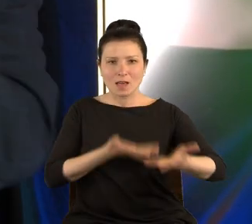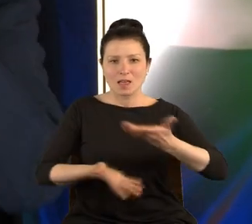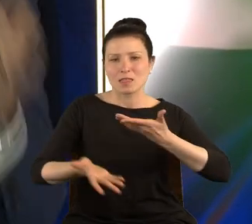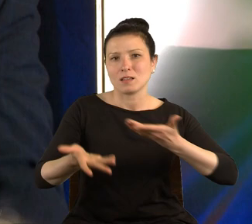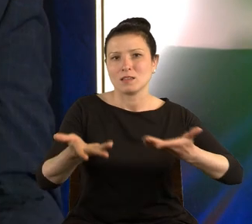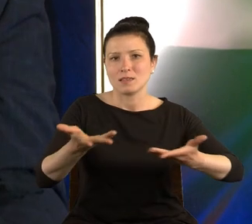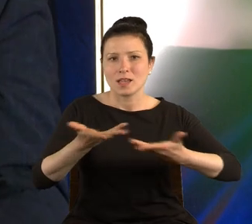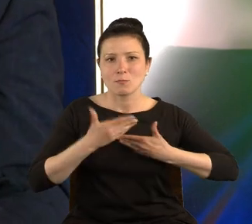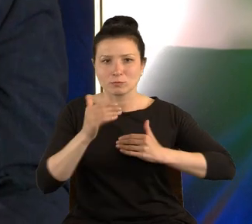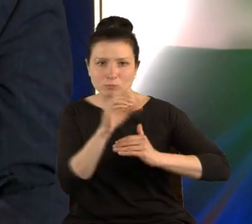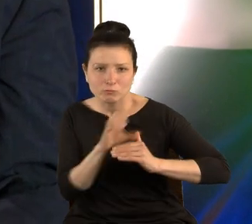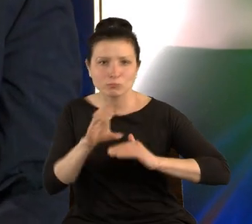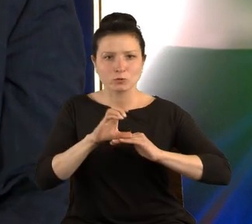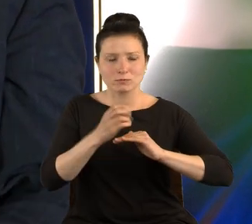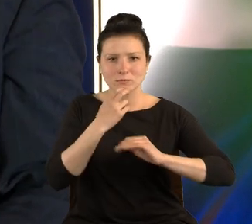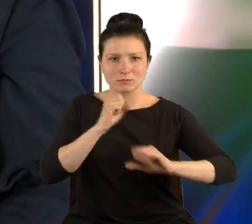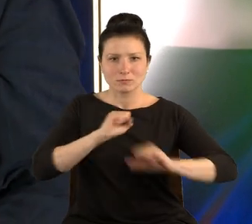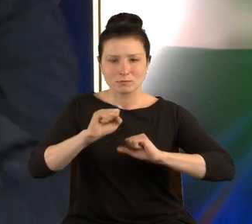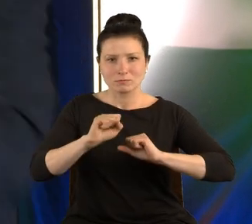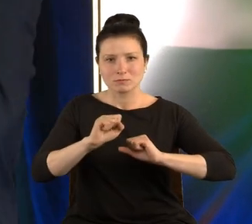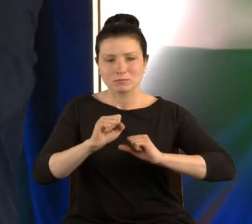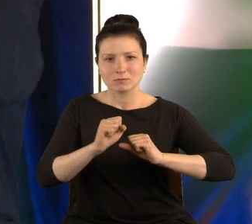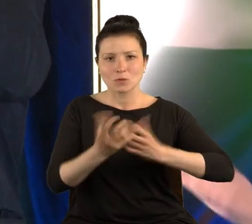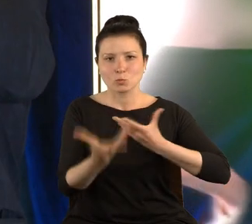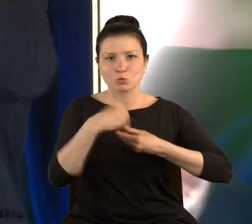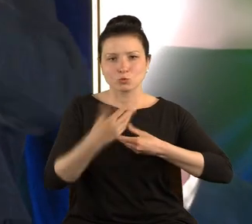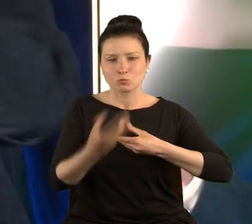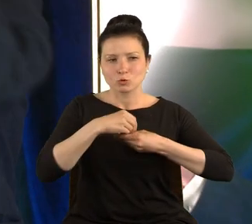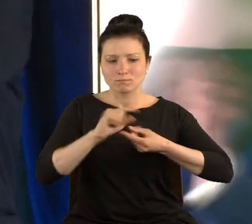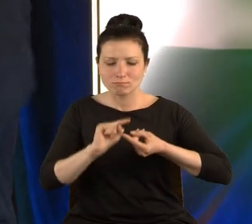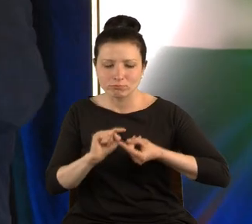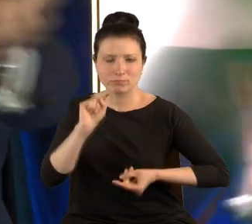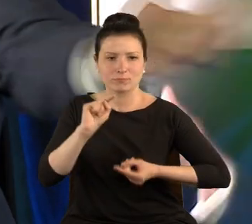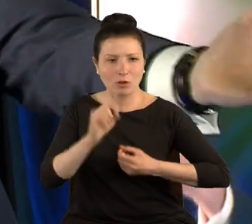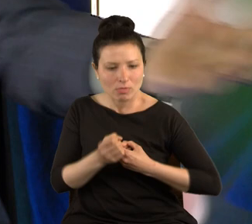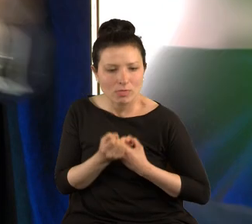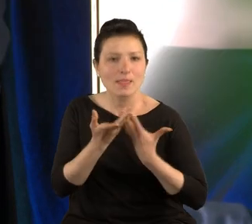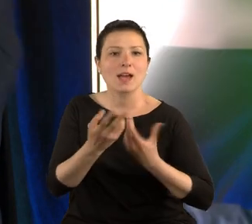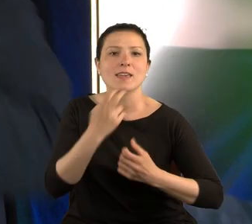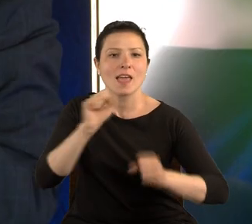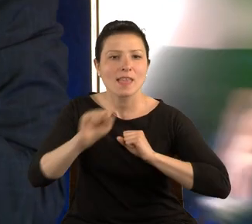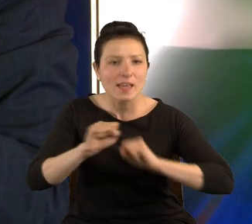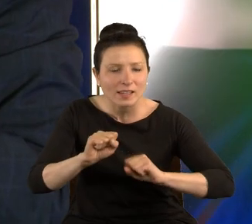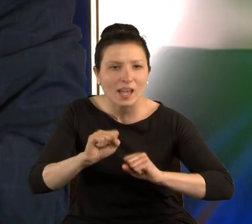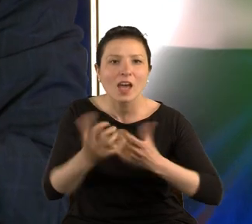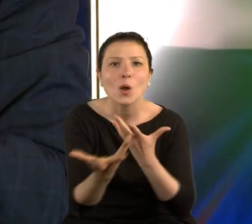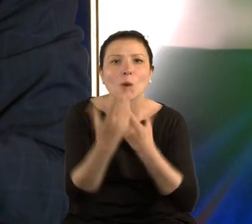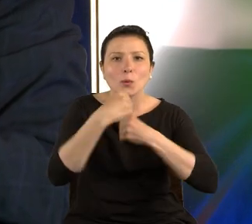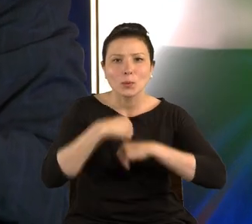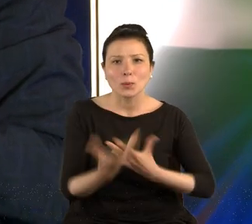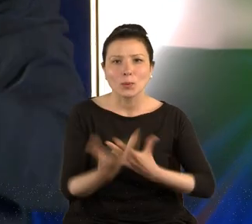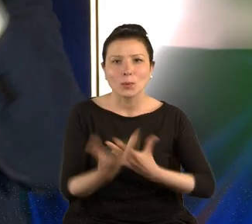naddatek, czyli oddaje energię, pochłania energię